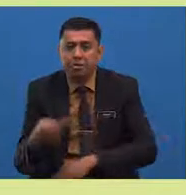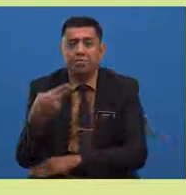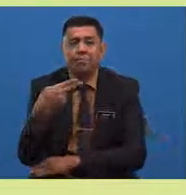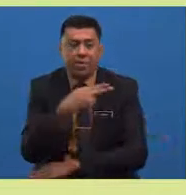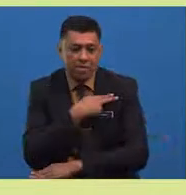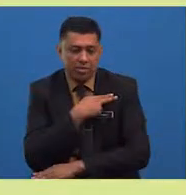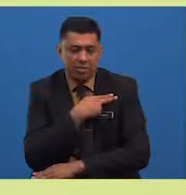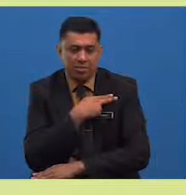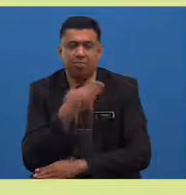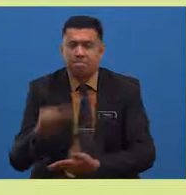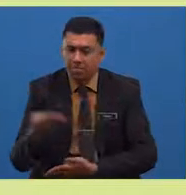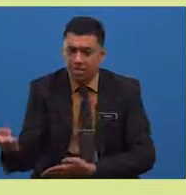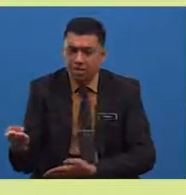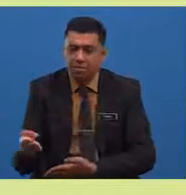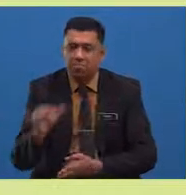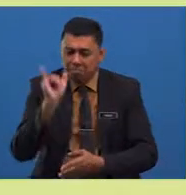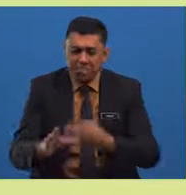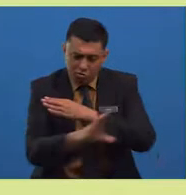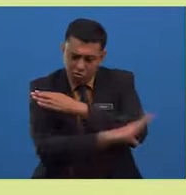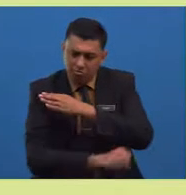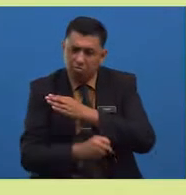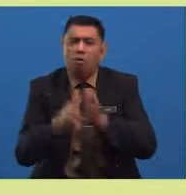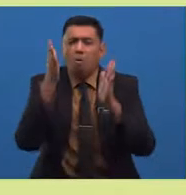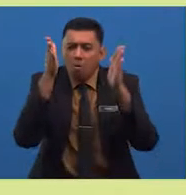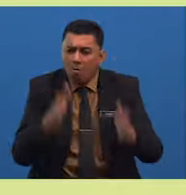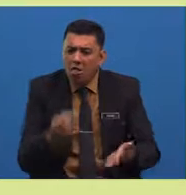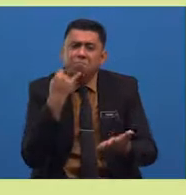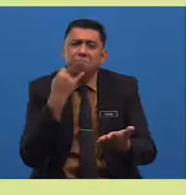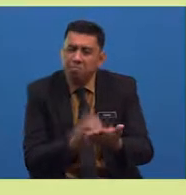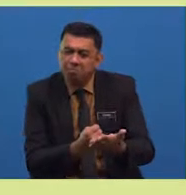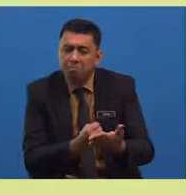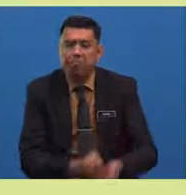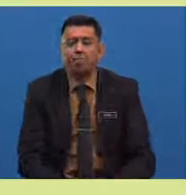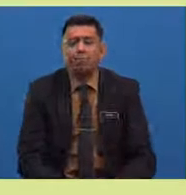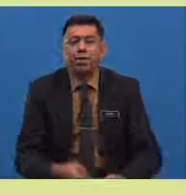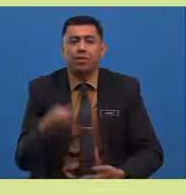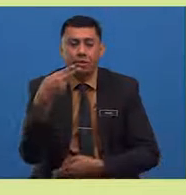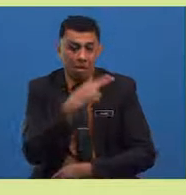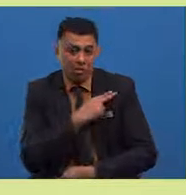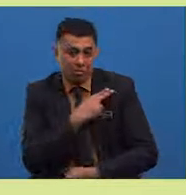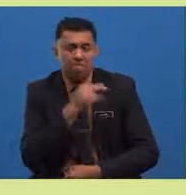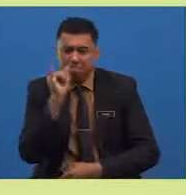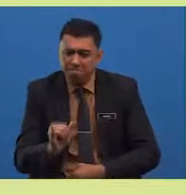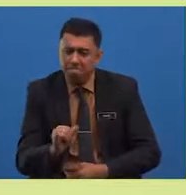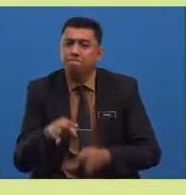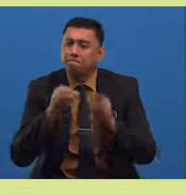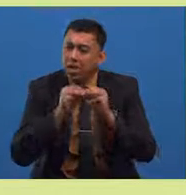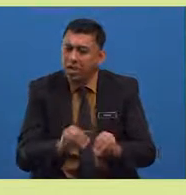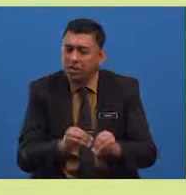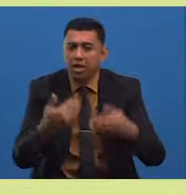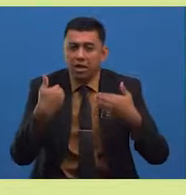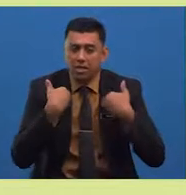telah dicuri oleh orang jahat. Harta yang masih ada hanyalah